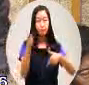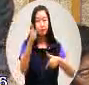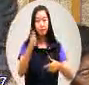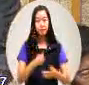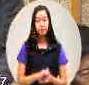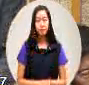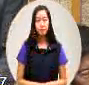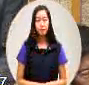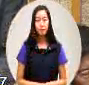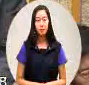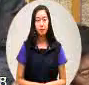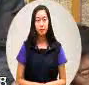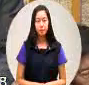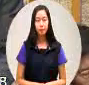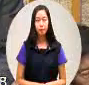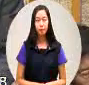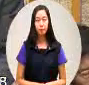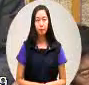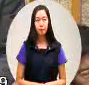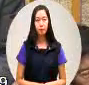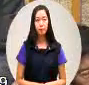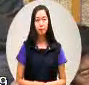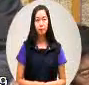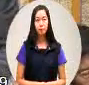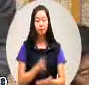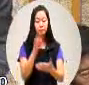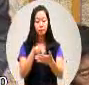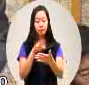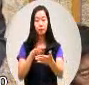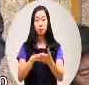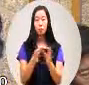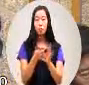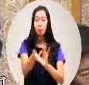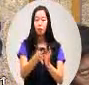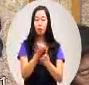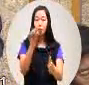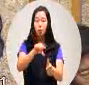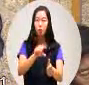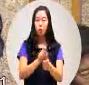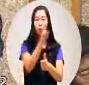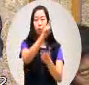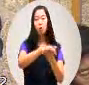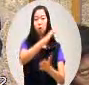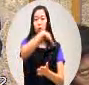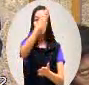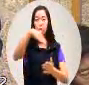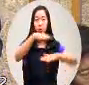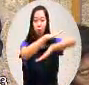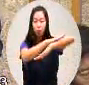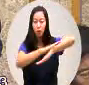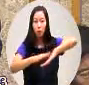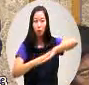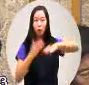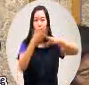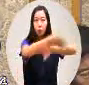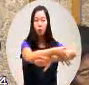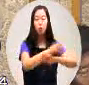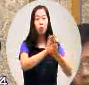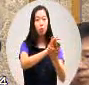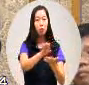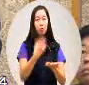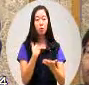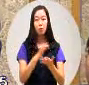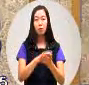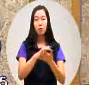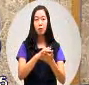医师答案的议员他最主要是这为什么开发最主要是三波地那个超限利用那依